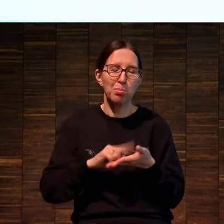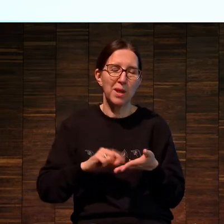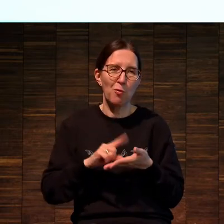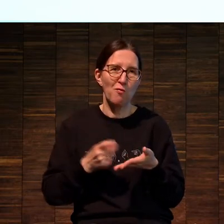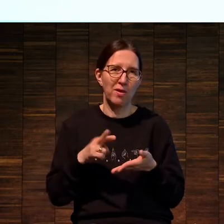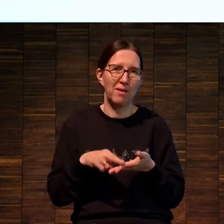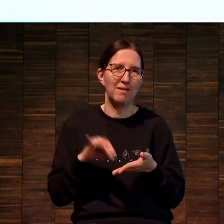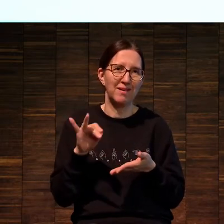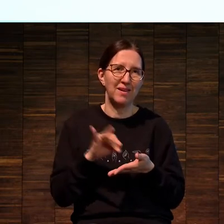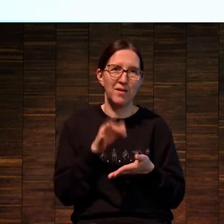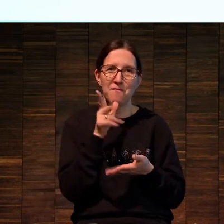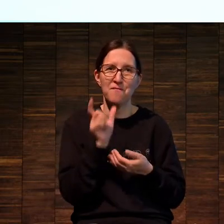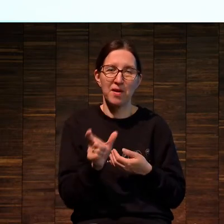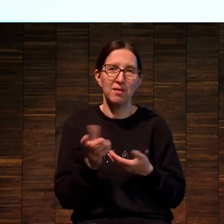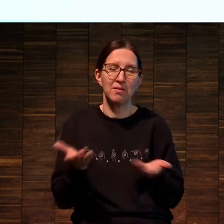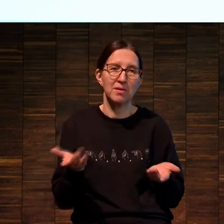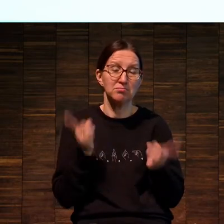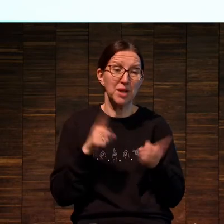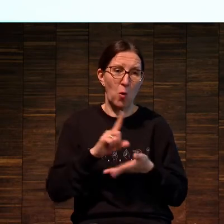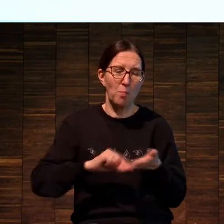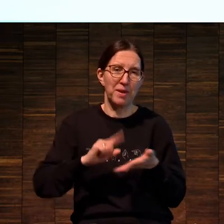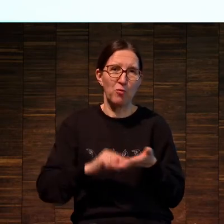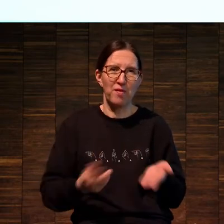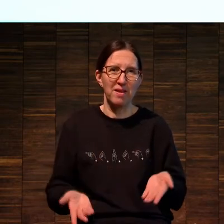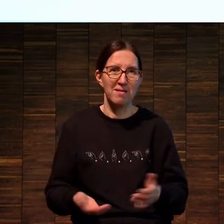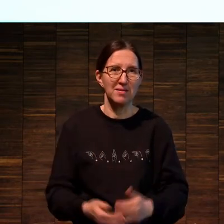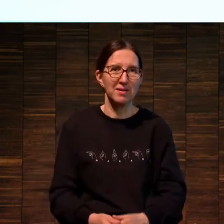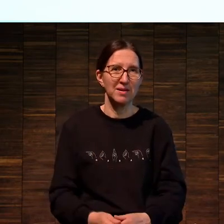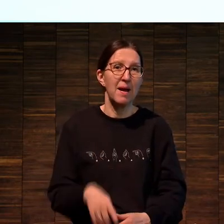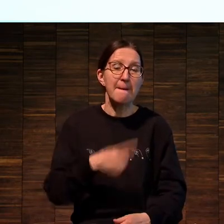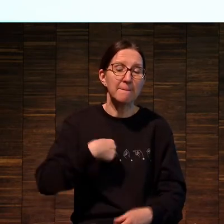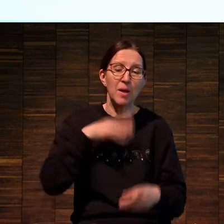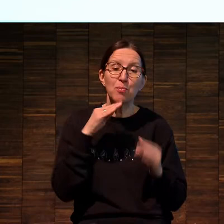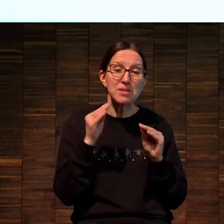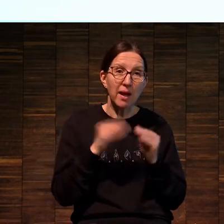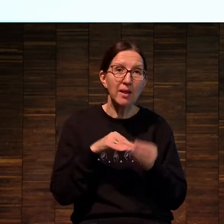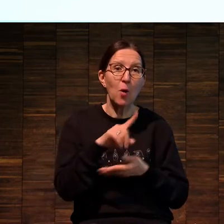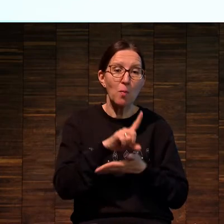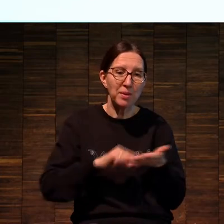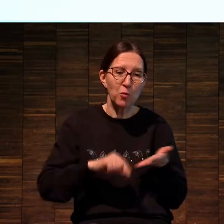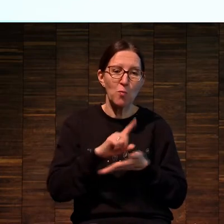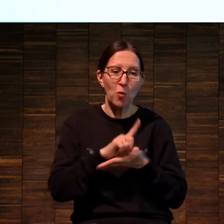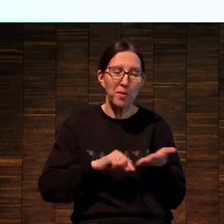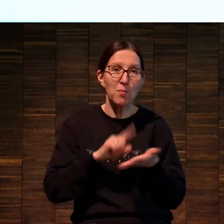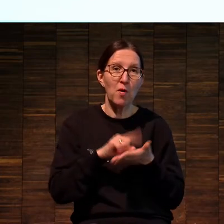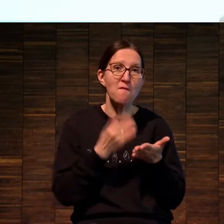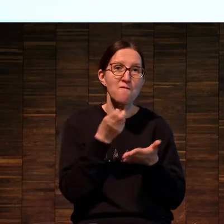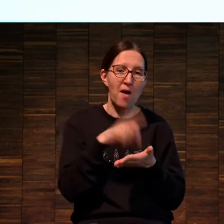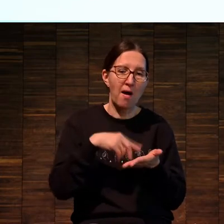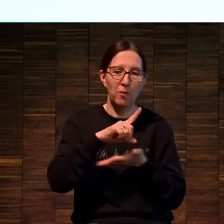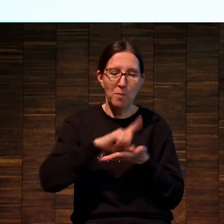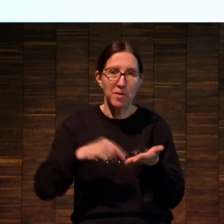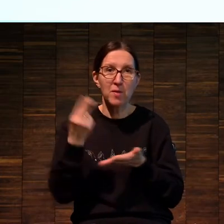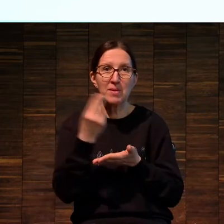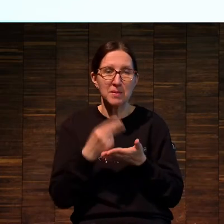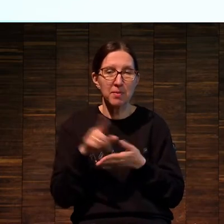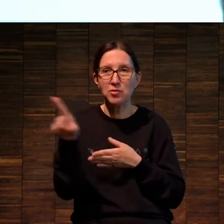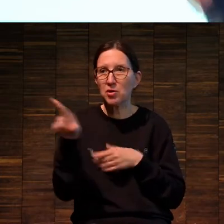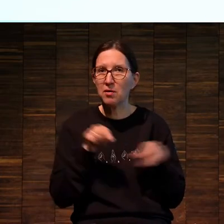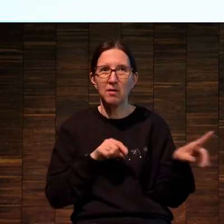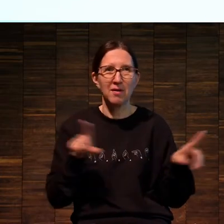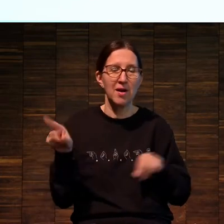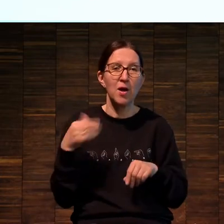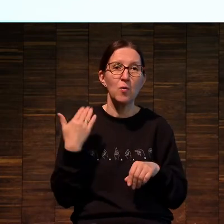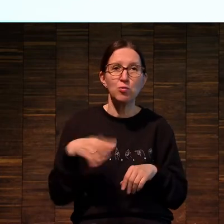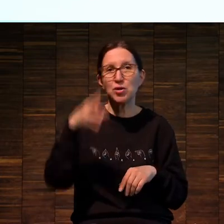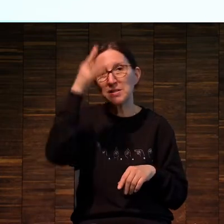век копирования. То есть мы постоянно копируем файлы. Мы постоянно копируем изображения, забывая